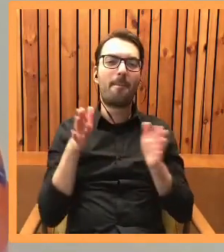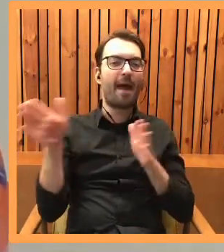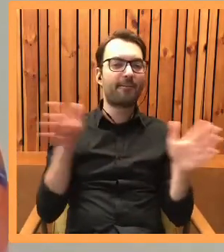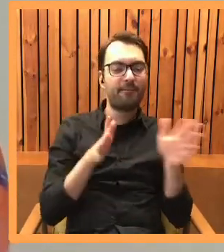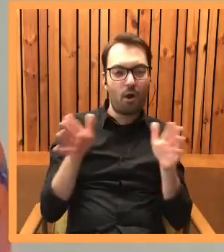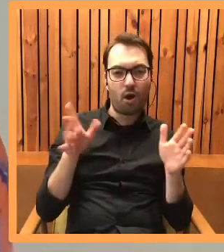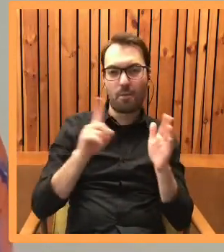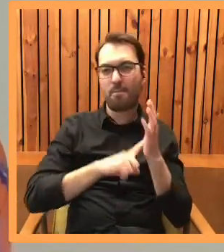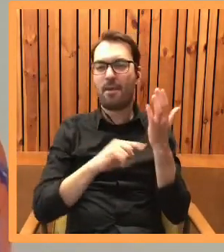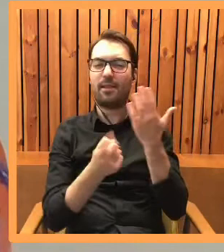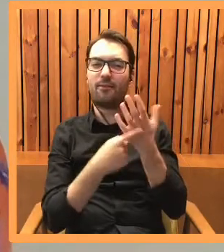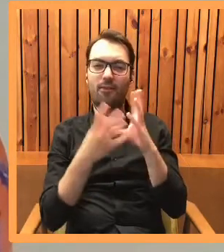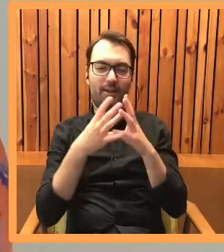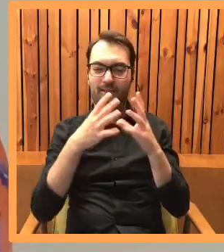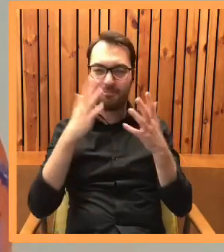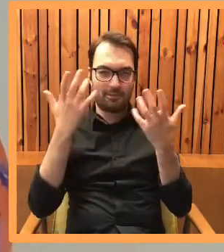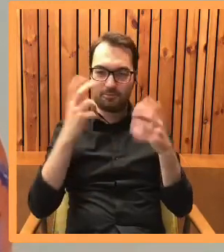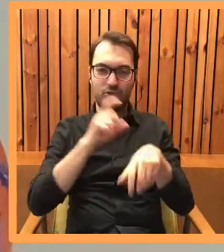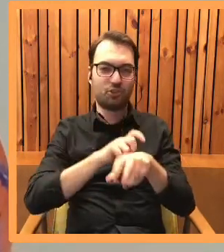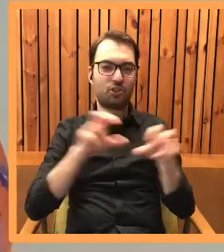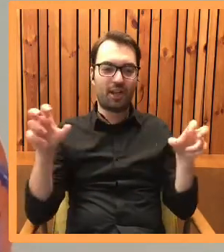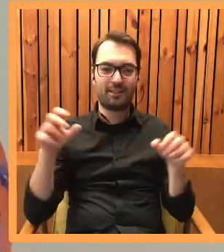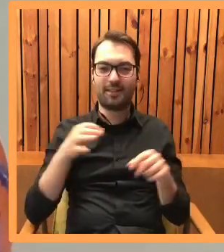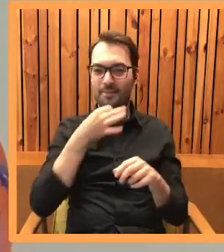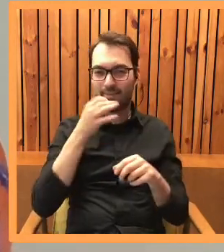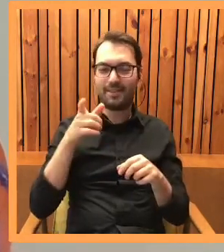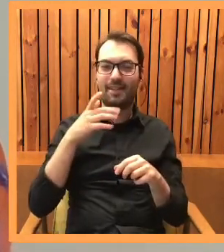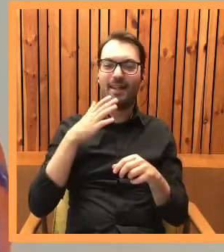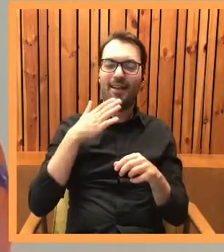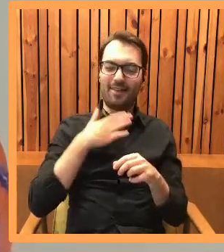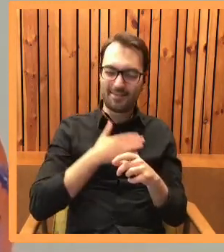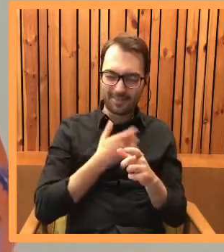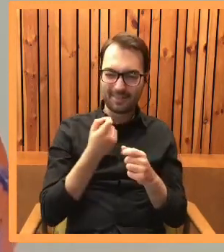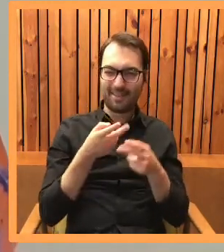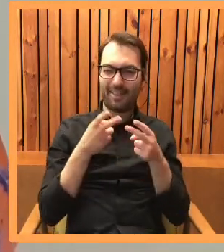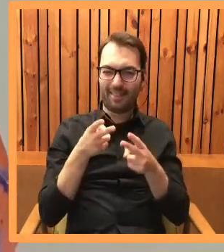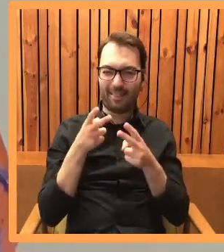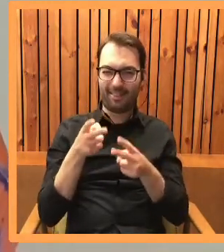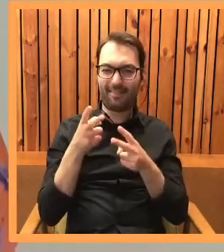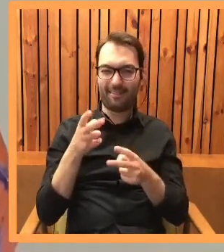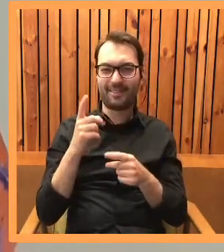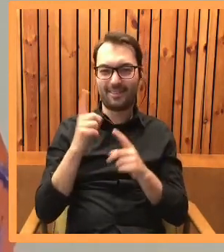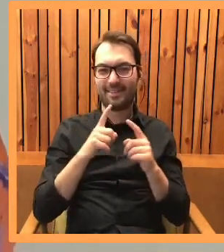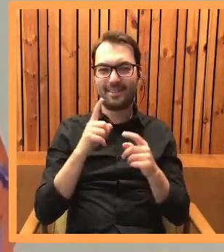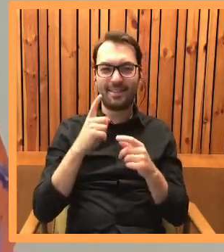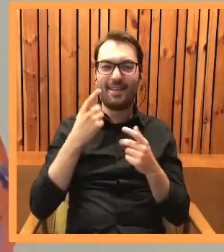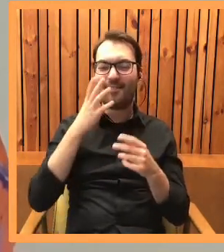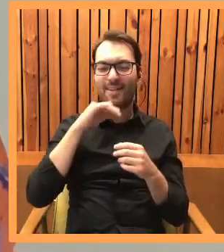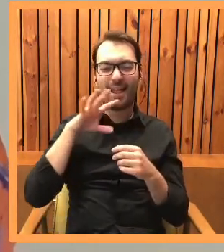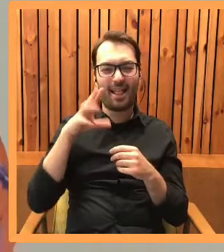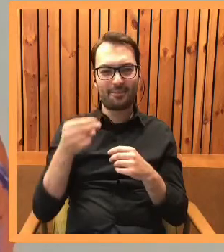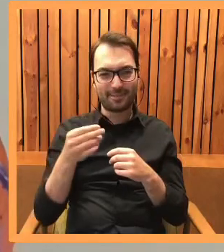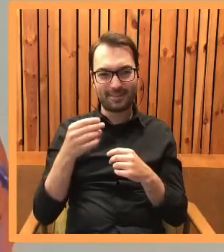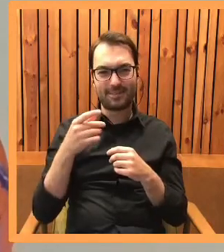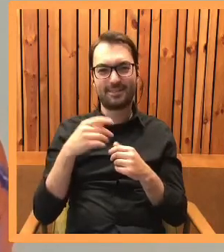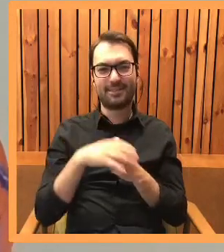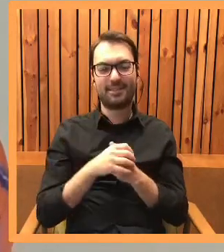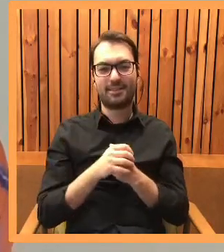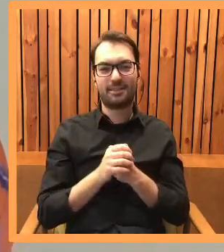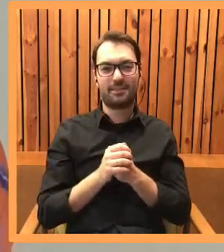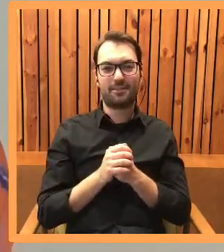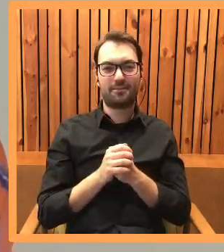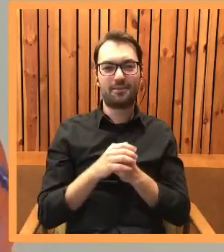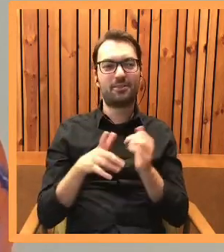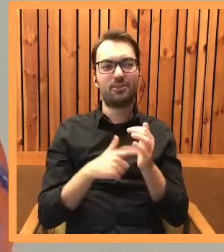metafora przemijania lub czegokolwiek. Jak dobrze się bawiłaś odnosząc się do tego świata sztuki, który momentami jest niezrozumiały i mam wrażenie, że często